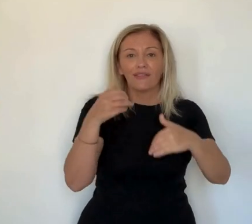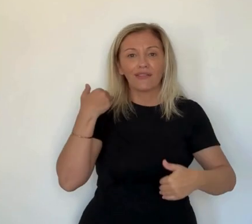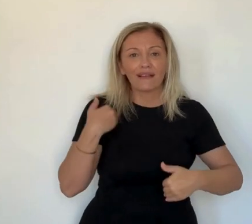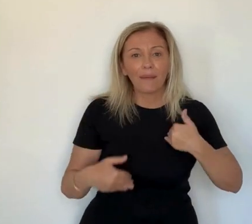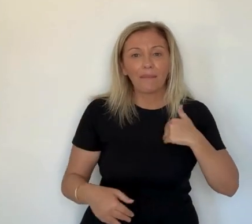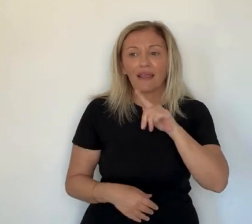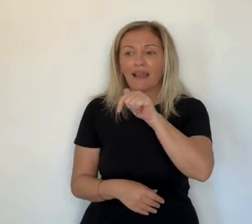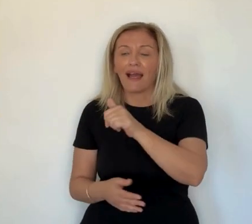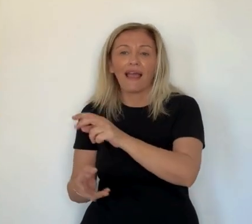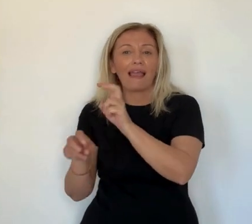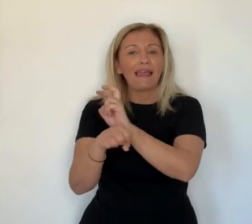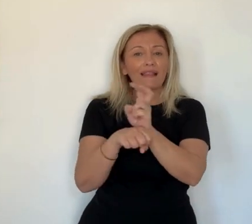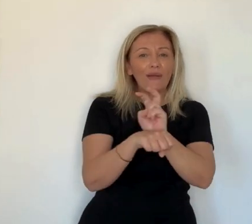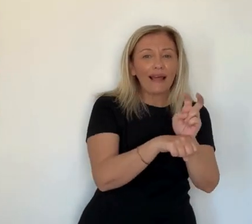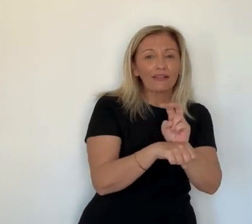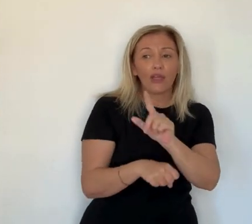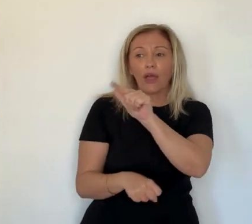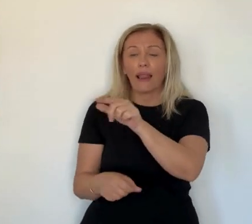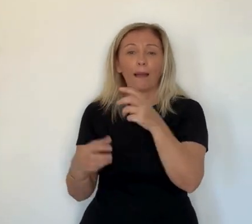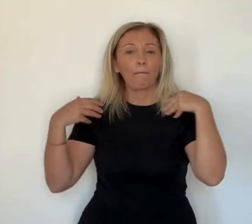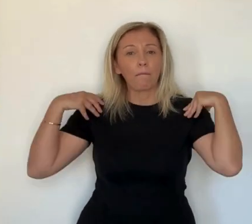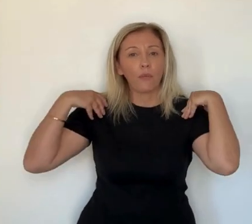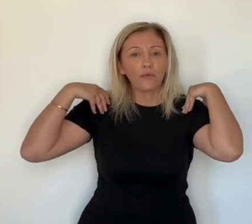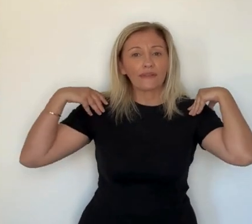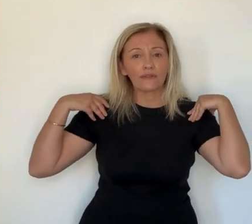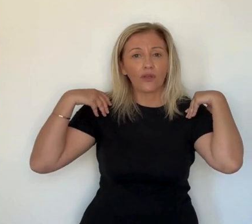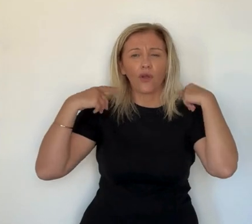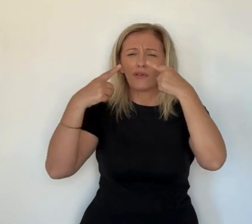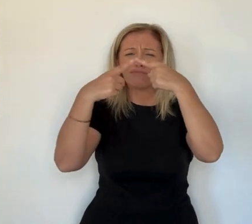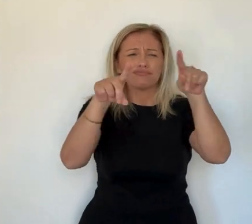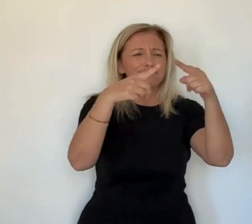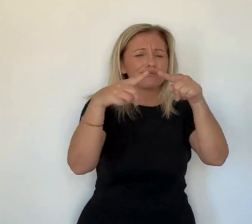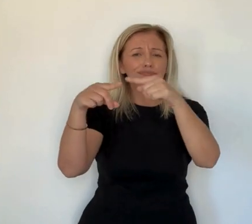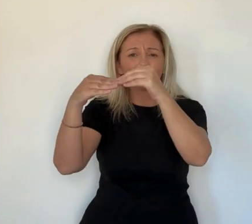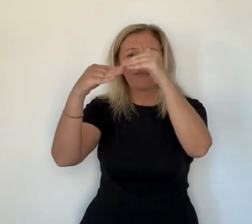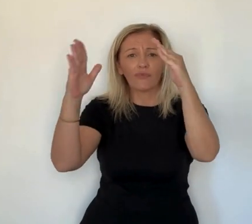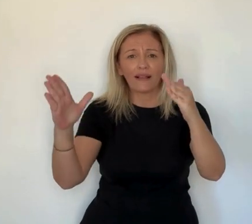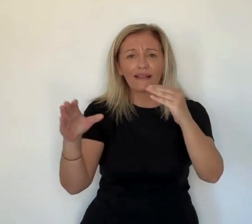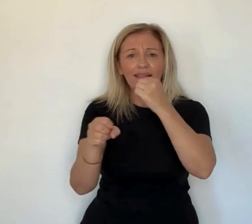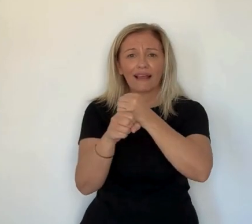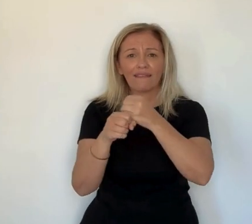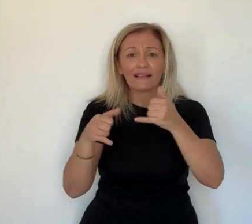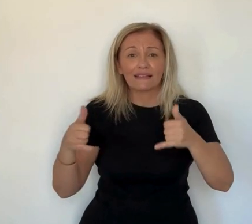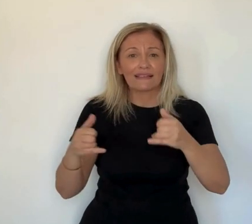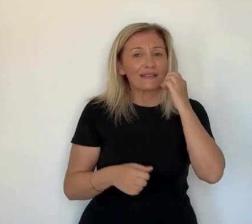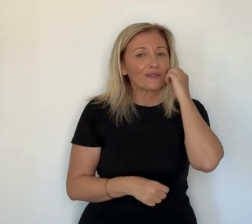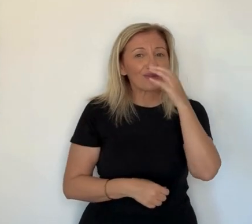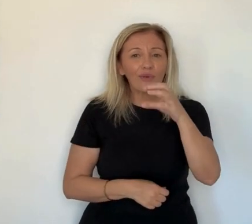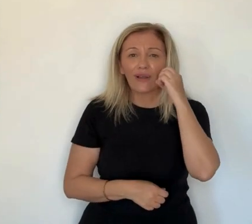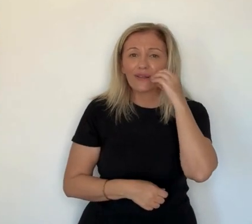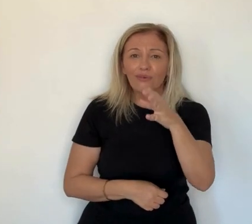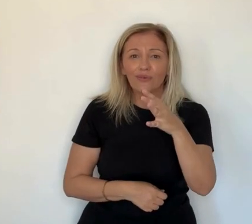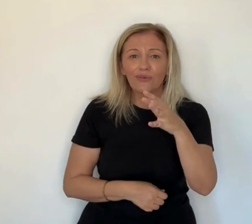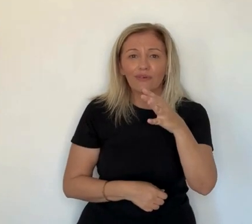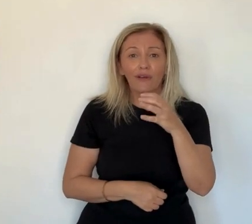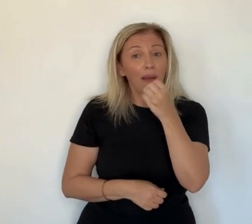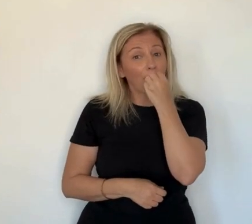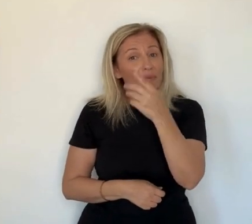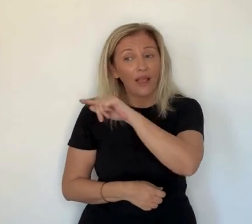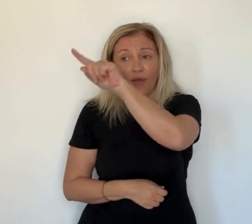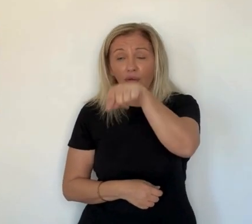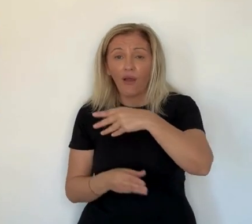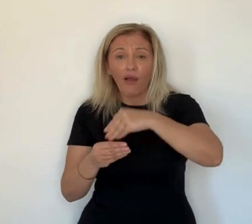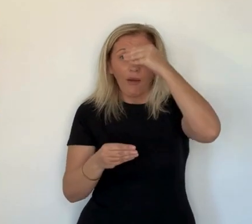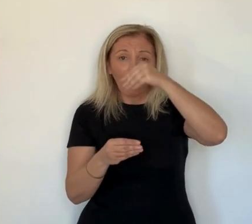vraiment bien. Pourquoi ? Parce qu'il y a des handicapés qui nous gèlent, il a des éducateurs, des moniteurs, différents